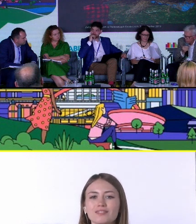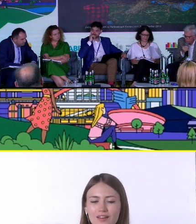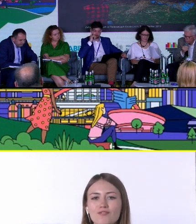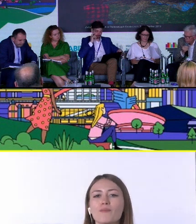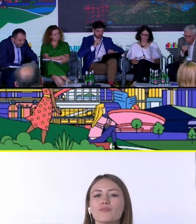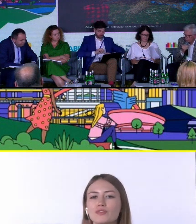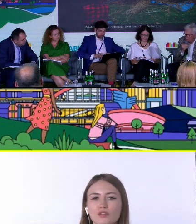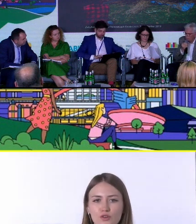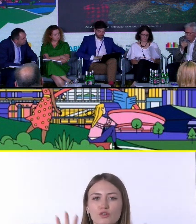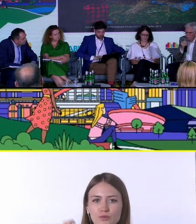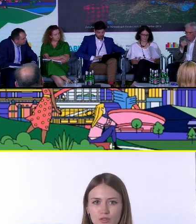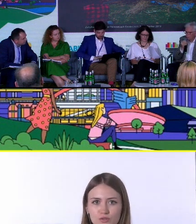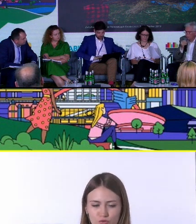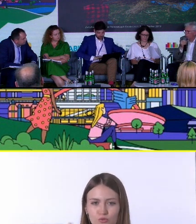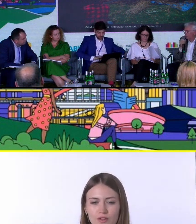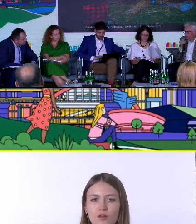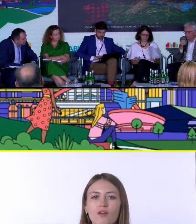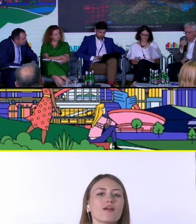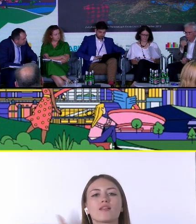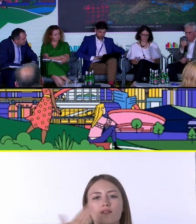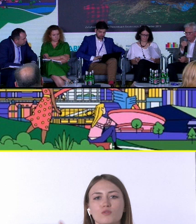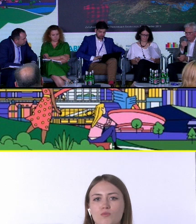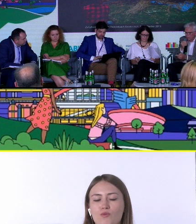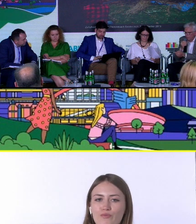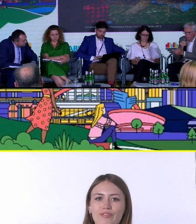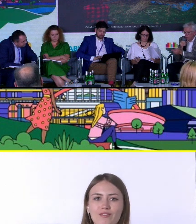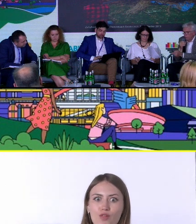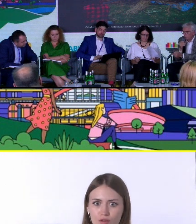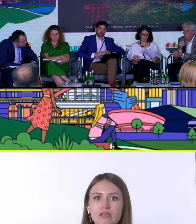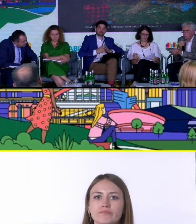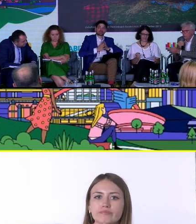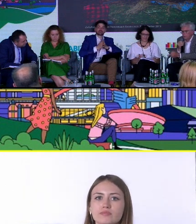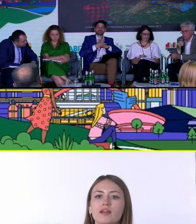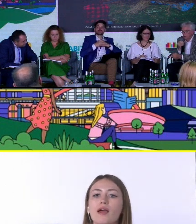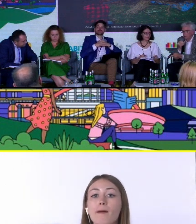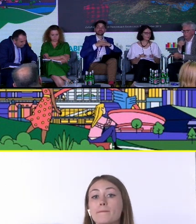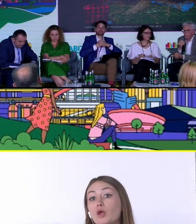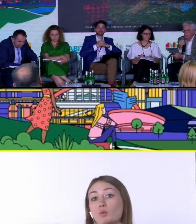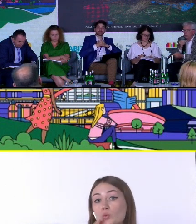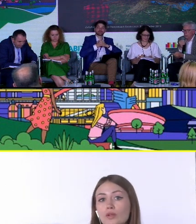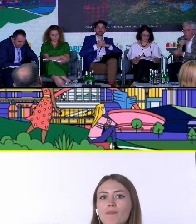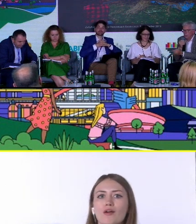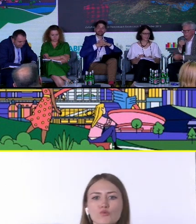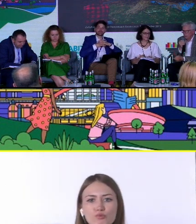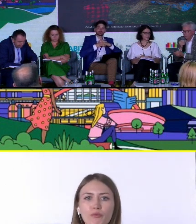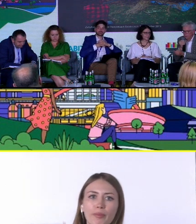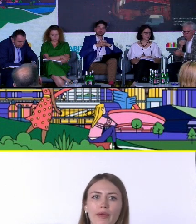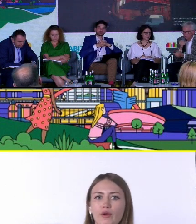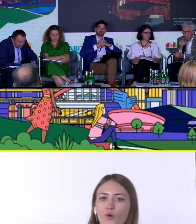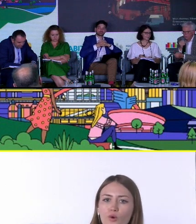Aszard, inżynier pruski, który wynalazł tę technologię. To, co robimy, to uczymy tego, co to znaczy mucić, jak kosić, jak